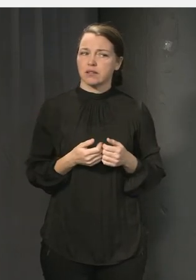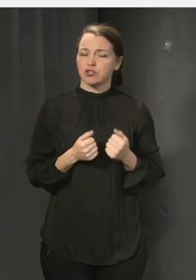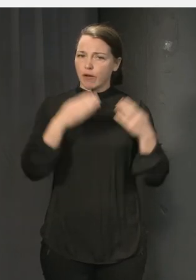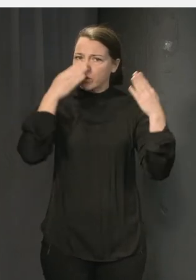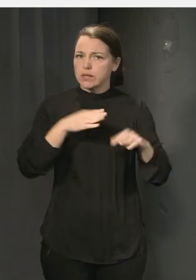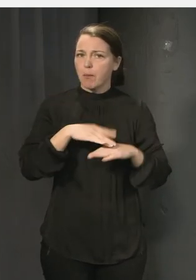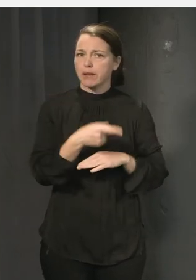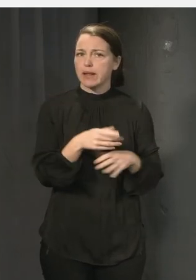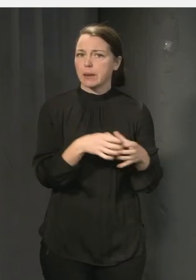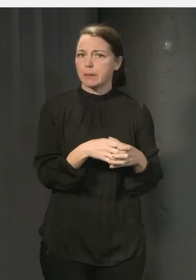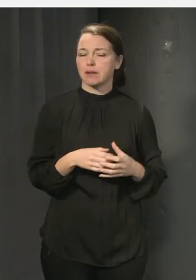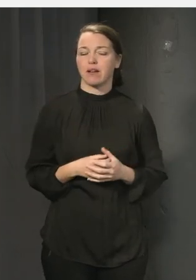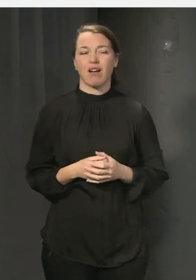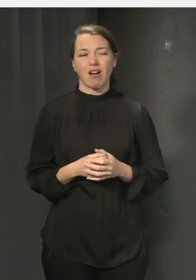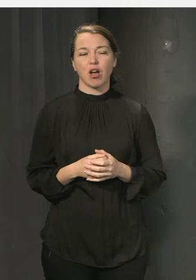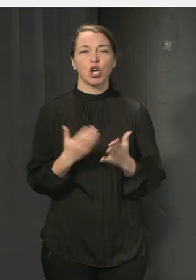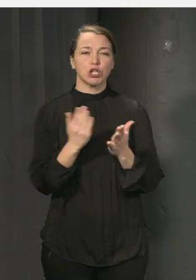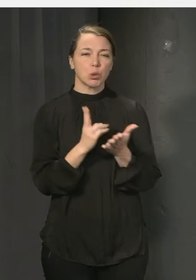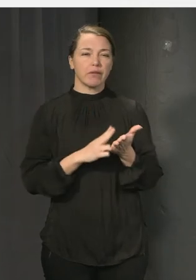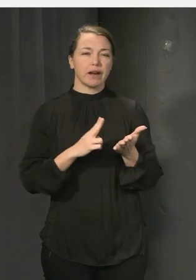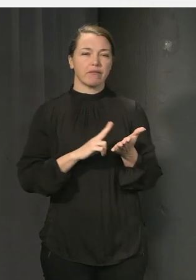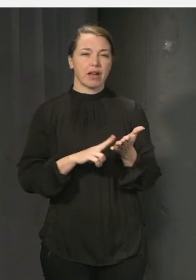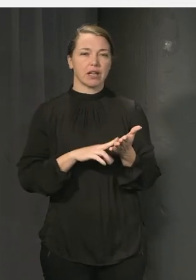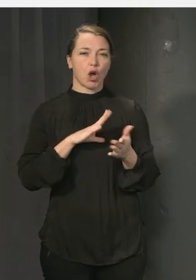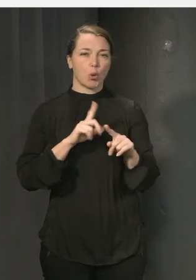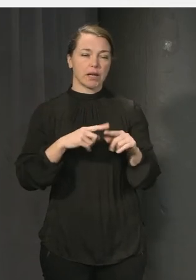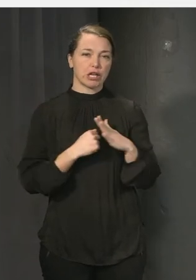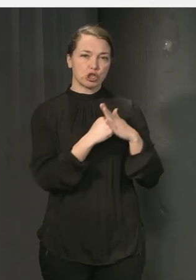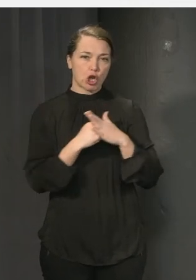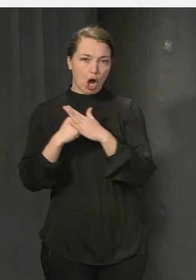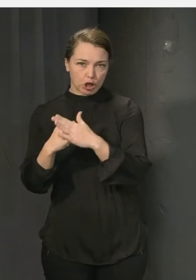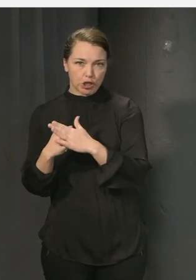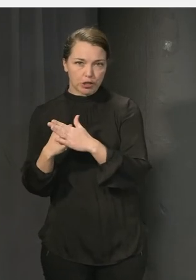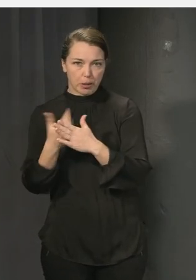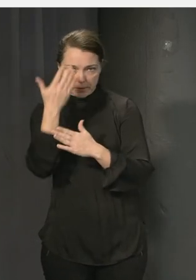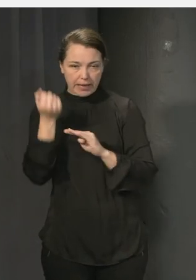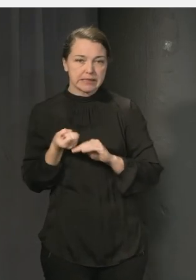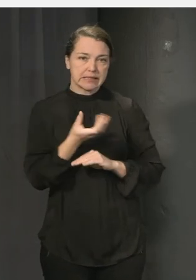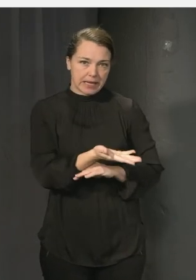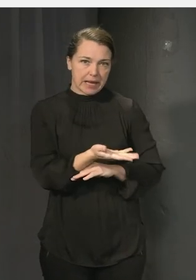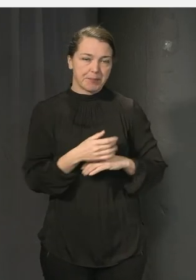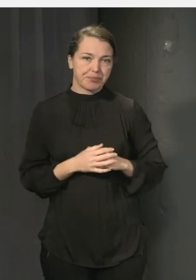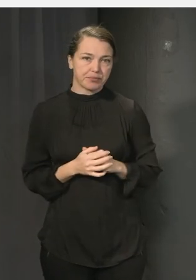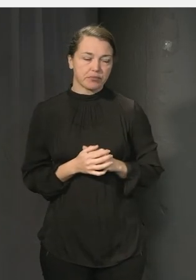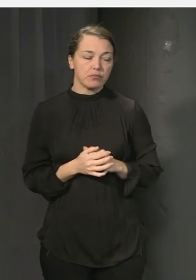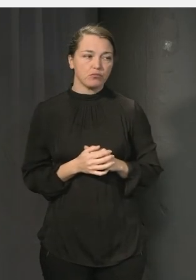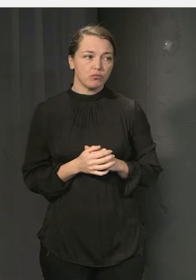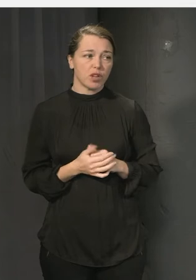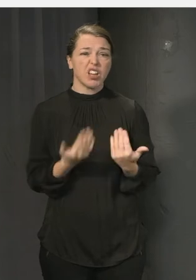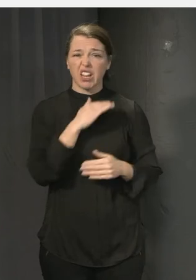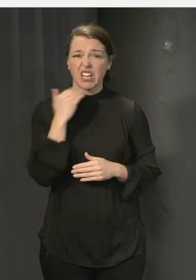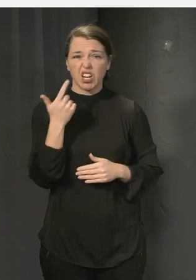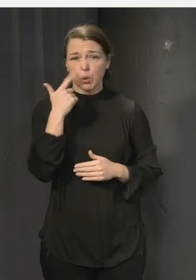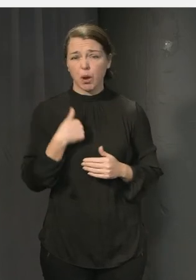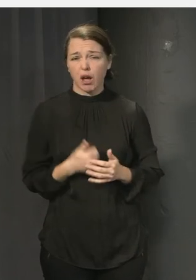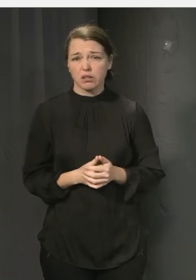Jag tror nog att det stöd som Skolverket har i de här frågorna som vi nu diskuterar det är tillräckligt. Sen ska